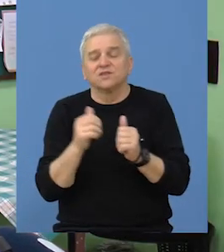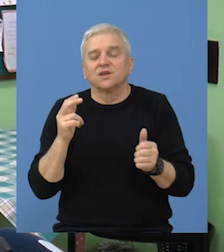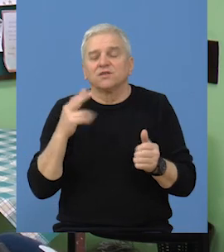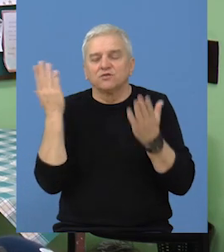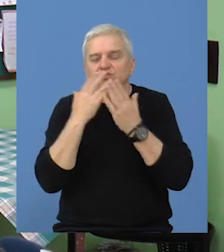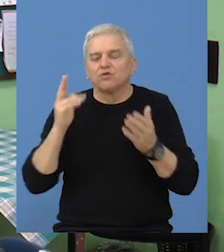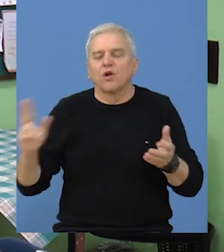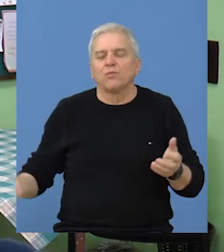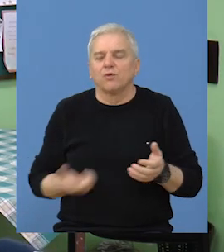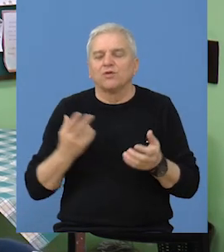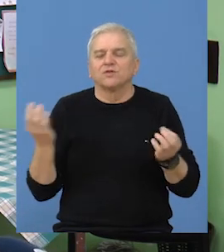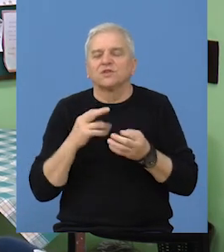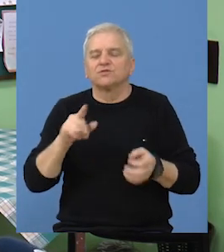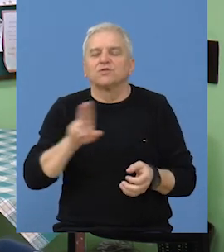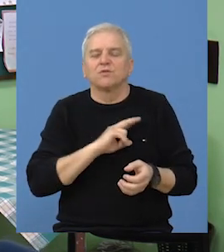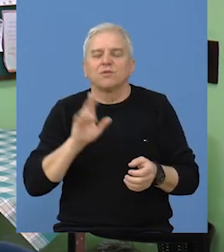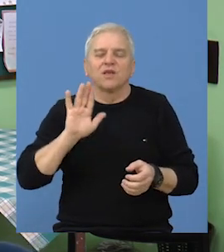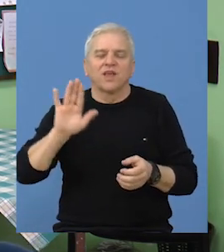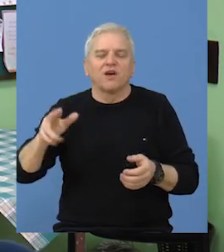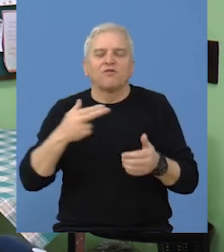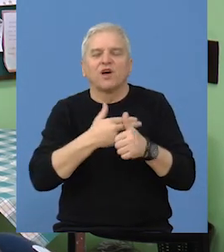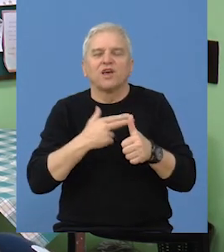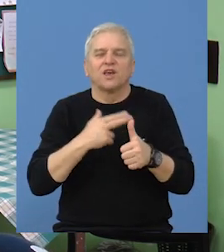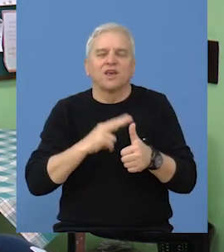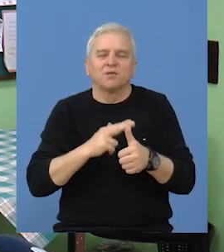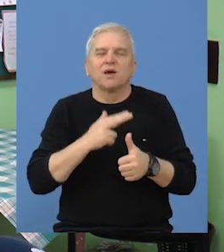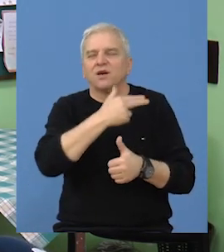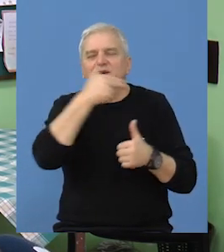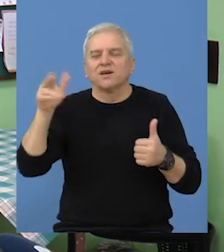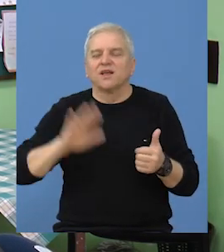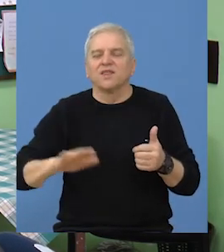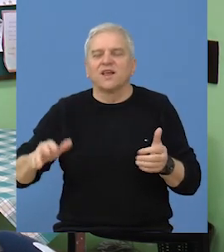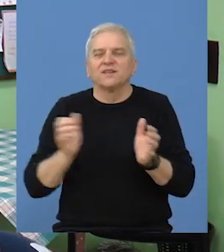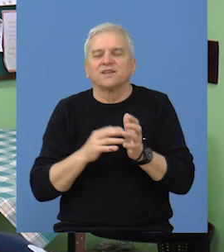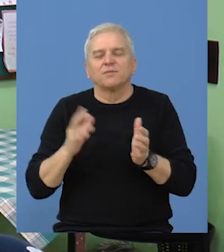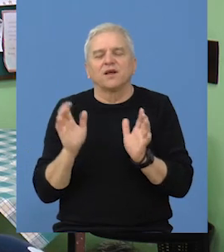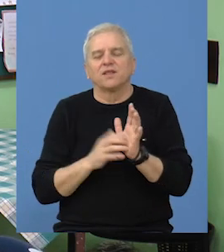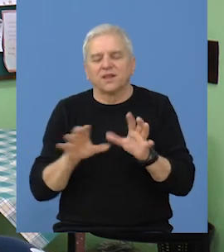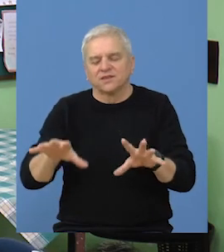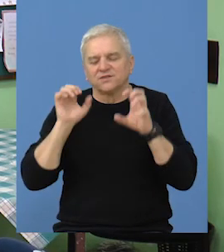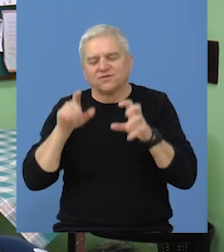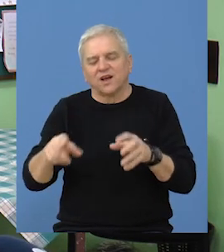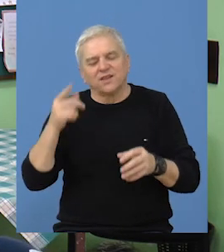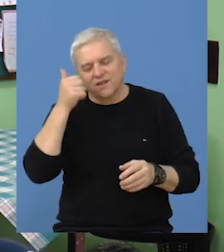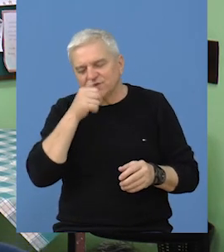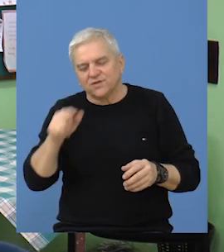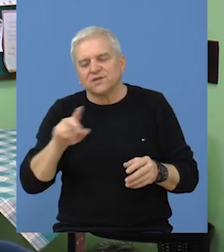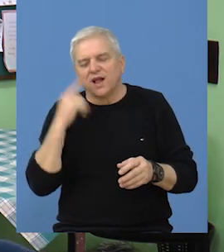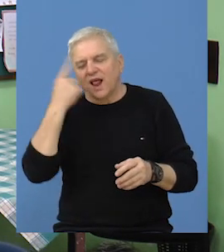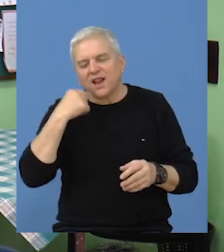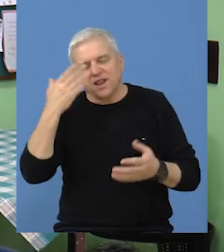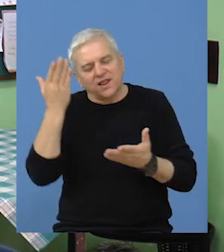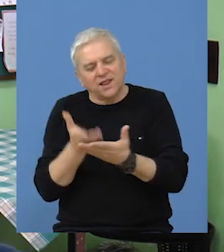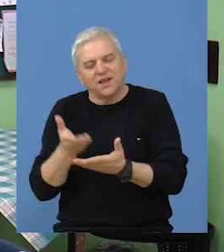škola ponosni što nosimo njegovo ime i mislim da deca treba da budu svesna uopšte